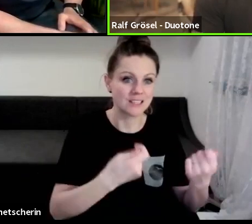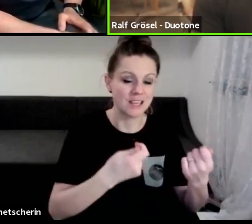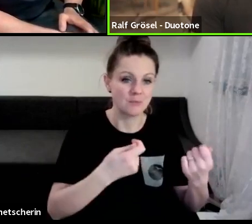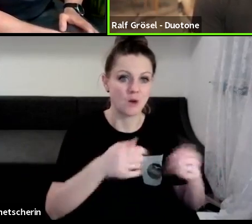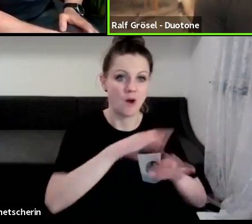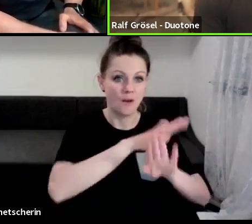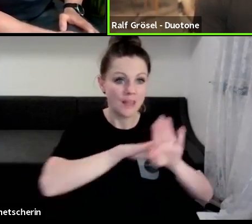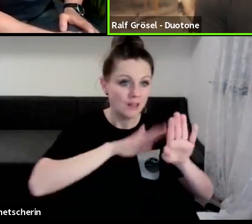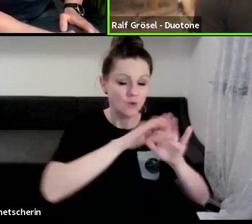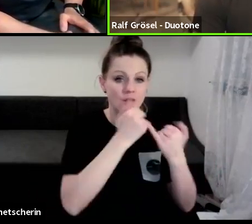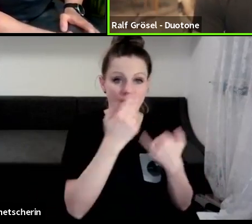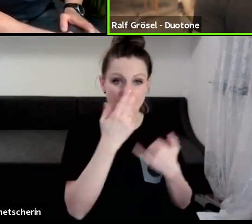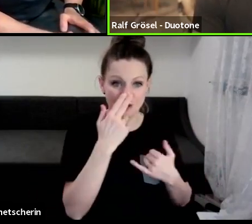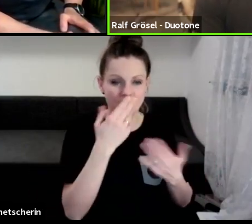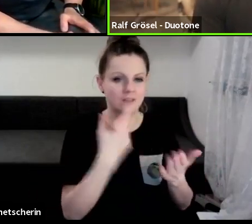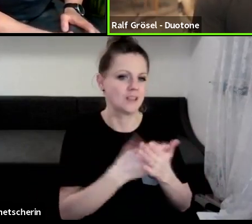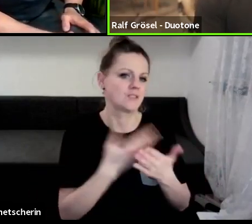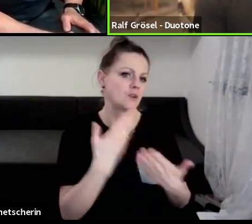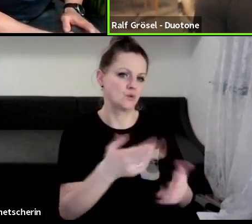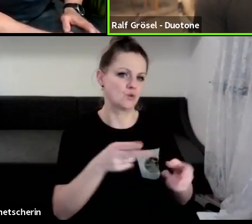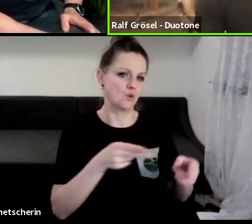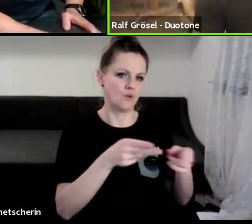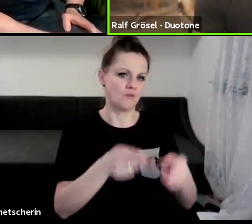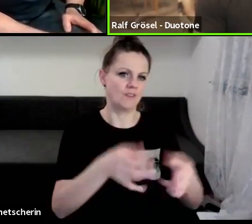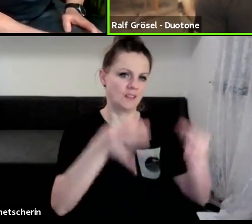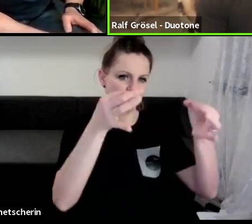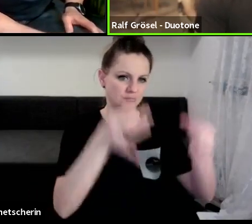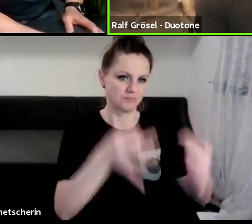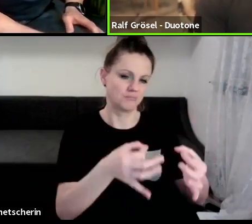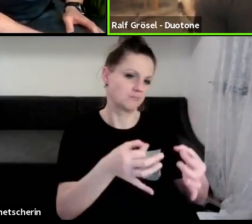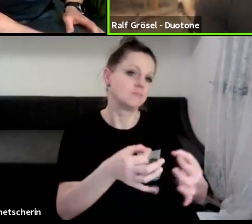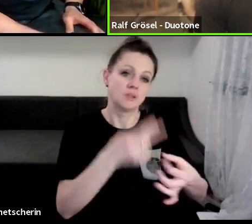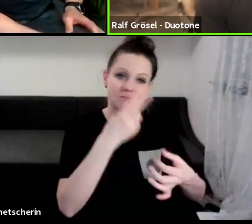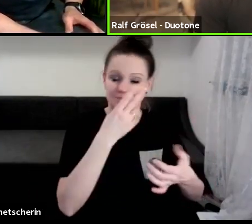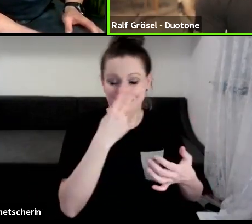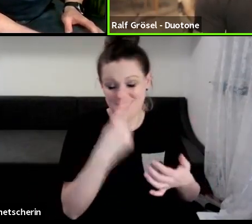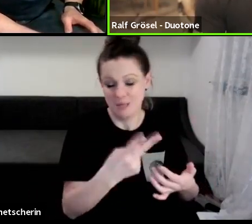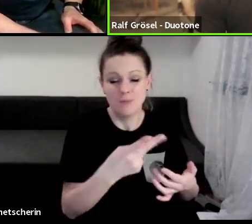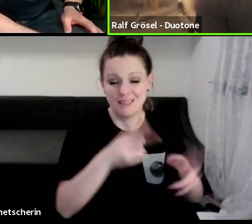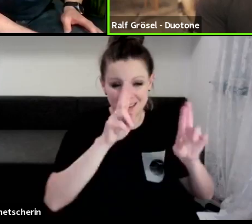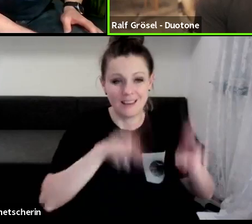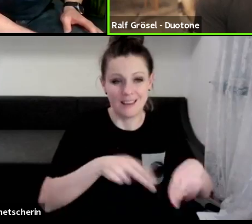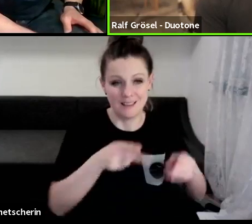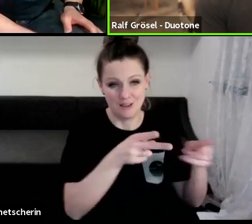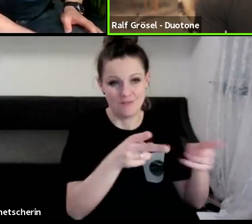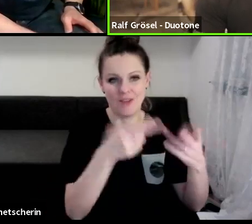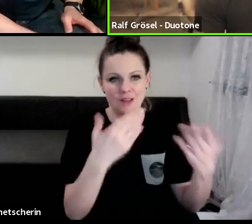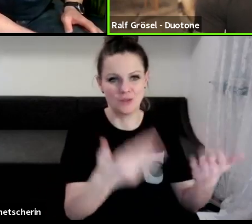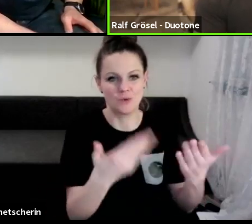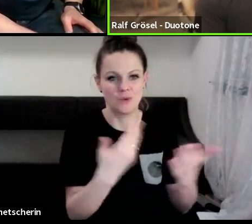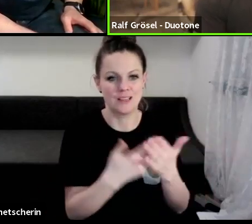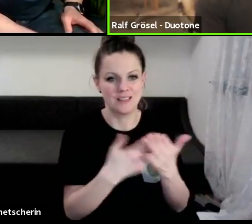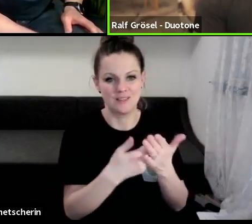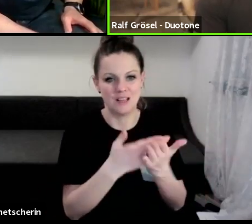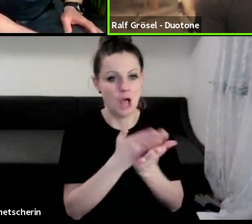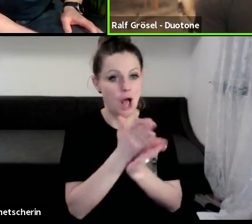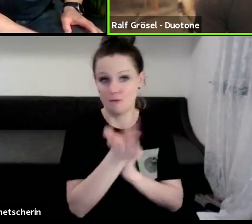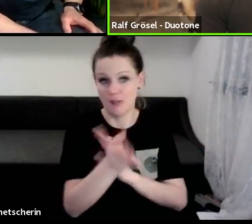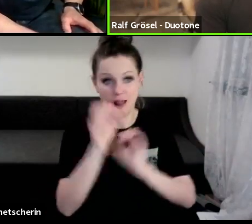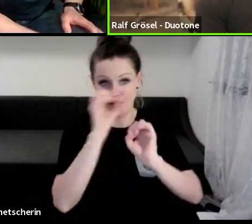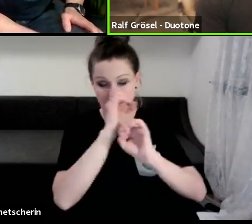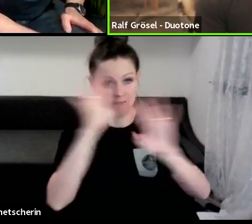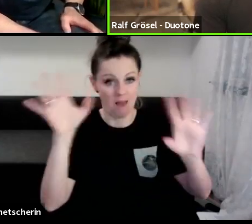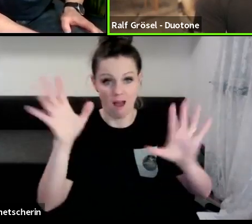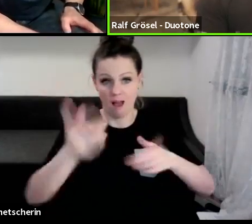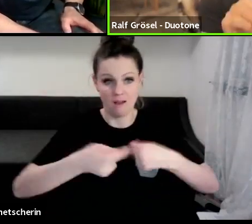war für mich klar, das ist der Weg und wie man eben halt auch sieht, war das der Richtige. Also die Verteilung ist ja ganz klar im Markt.